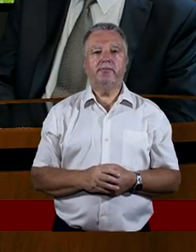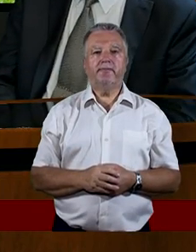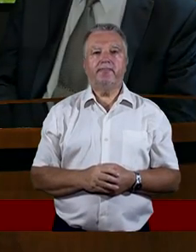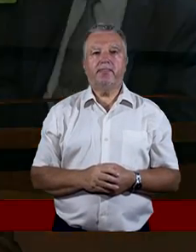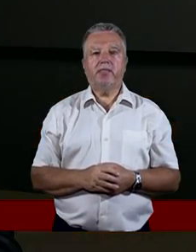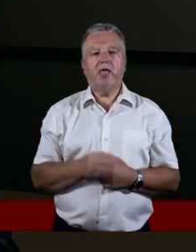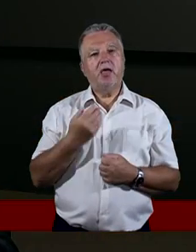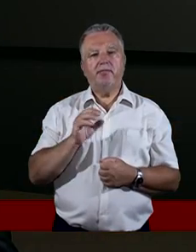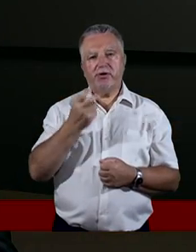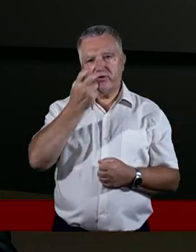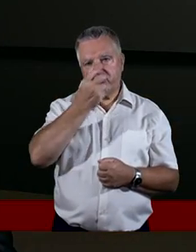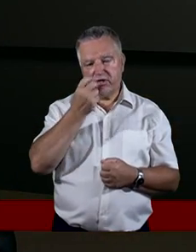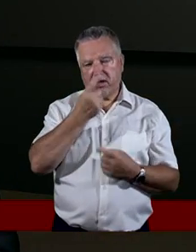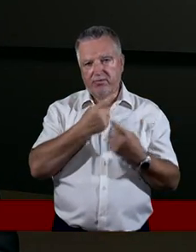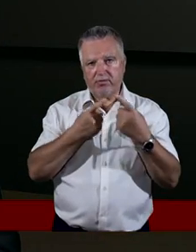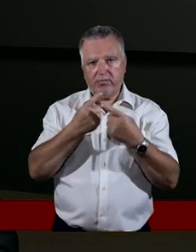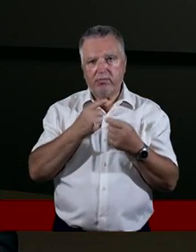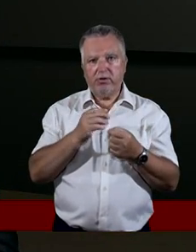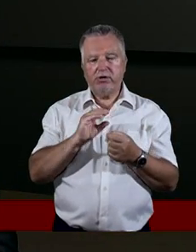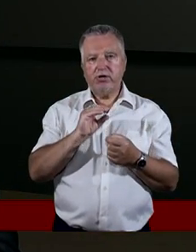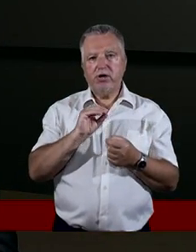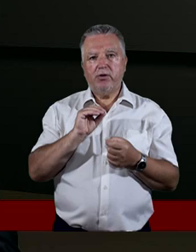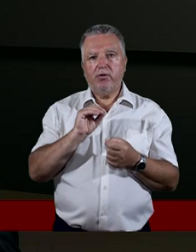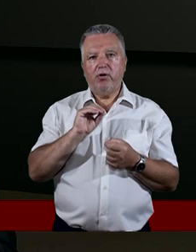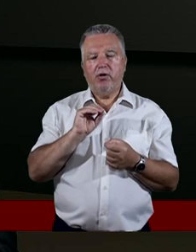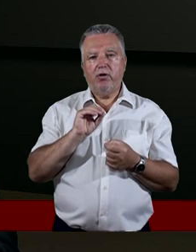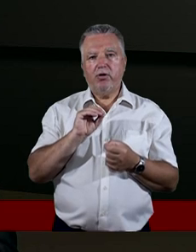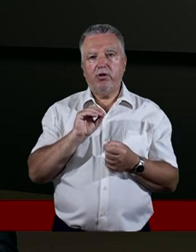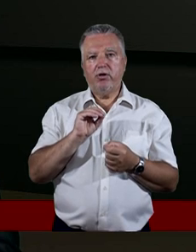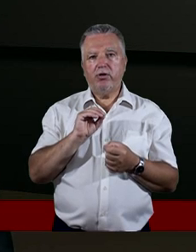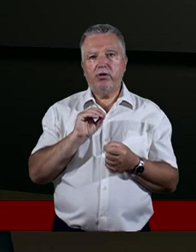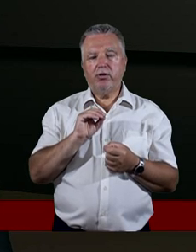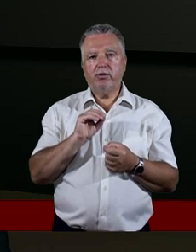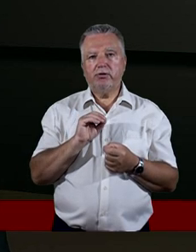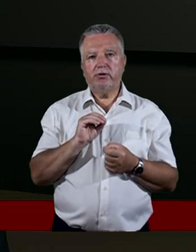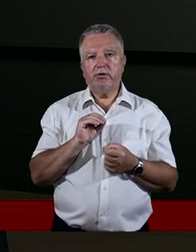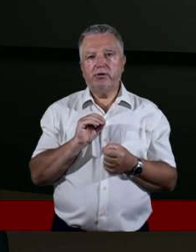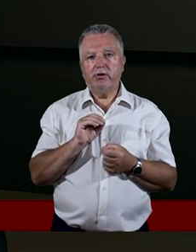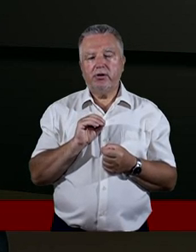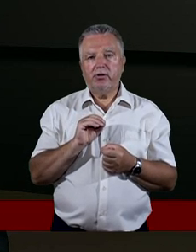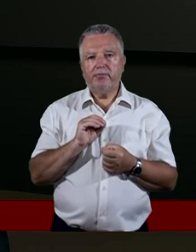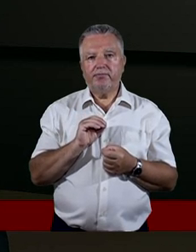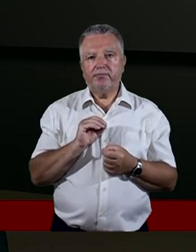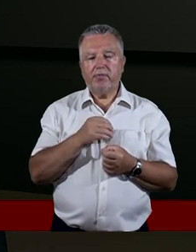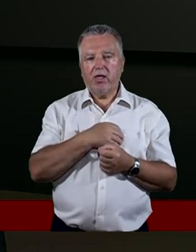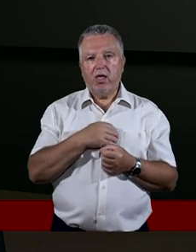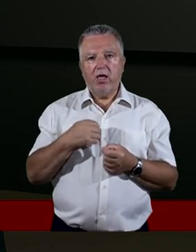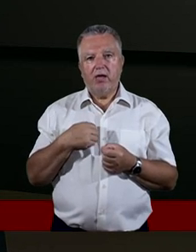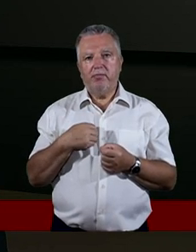Jest bardzo ciekawa myśl, dlatego, że dotyczy pewnych potrzeb ludzi. Nawet socjotechnika to wykorzystuje poprzez